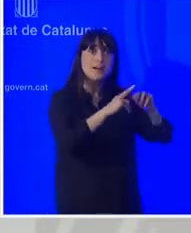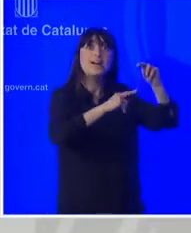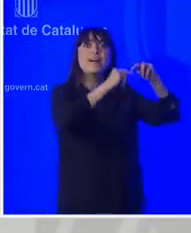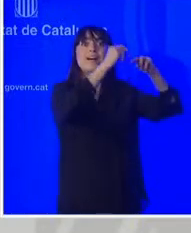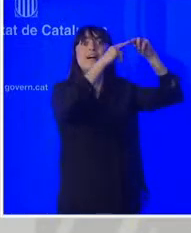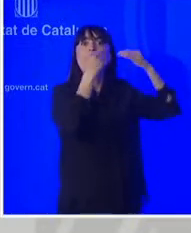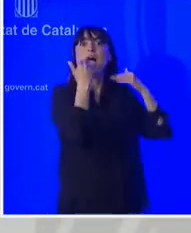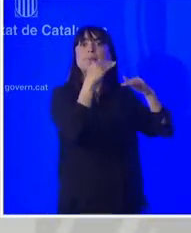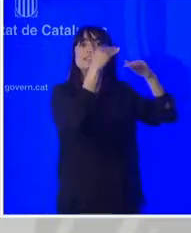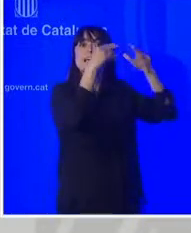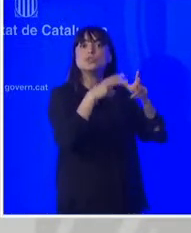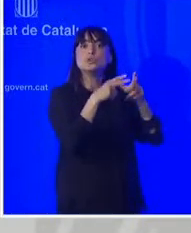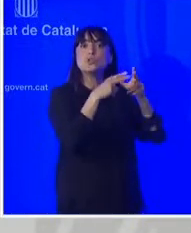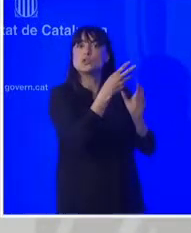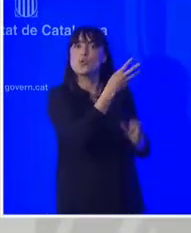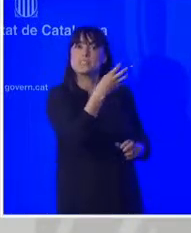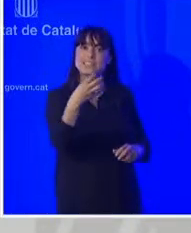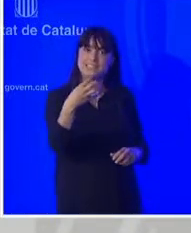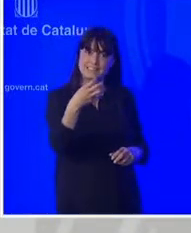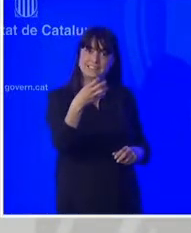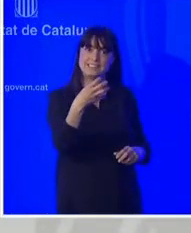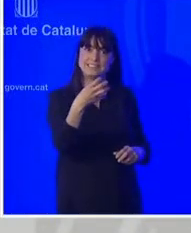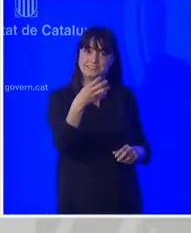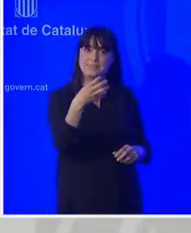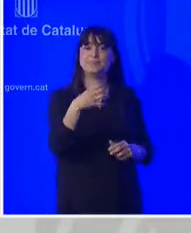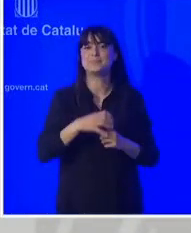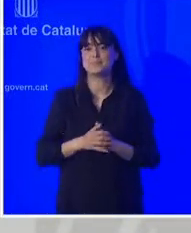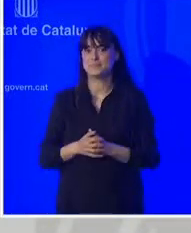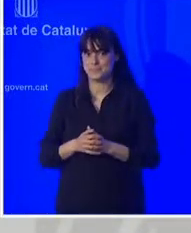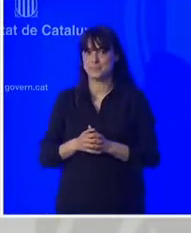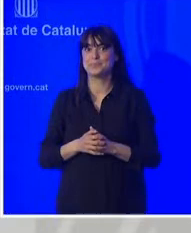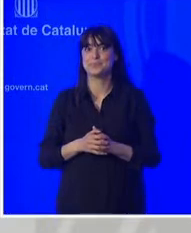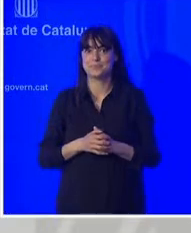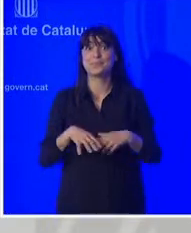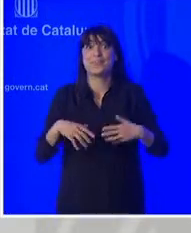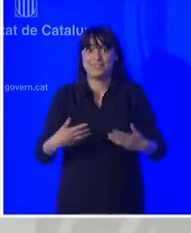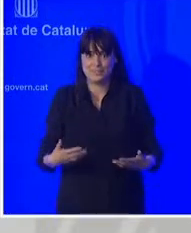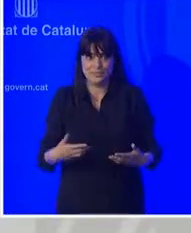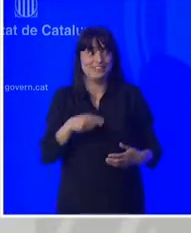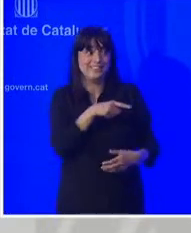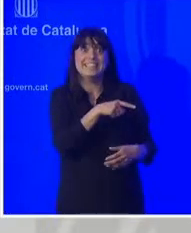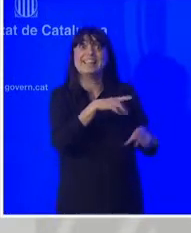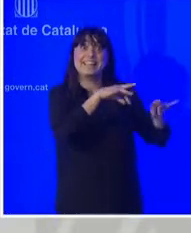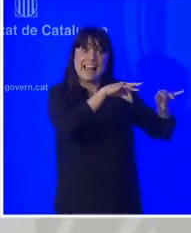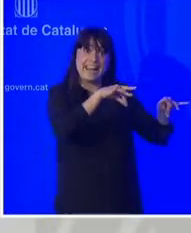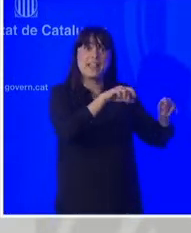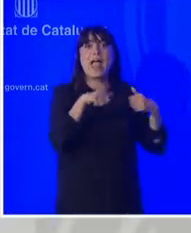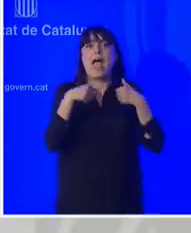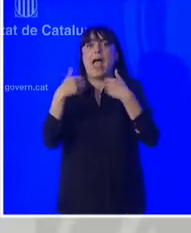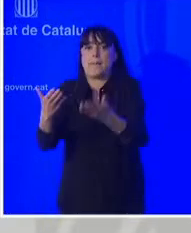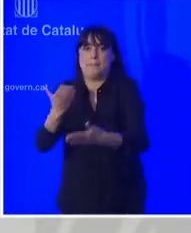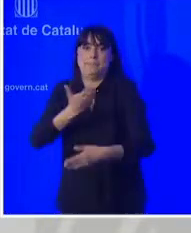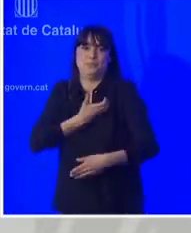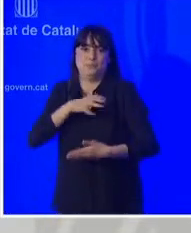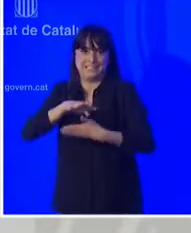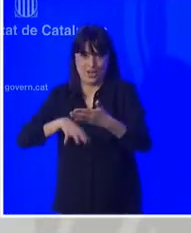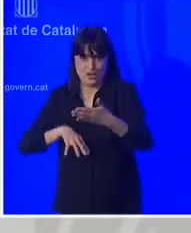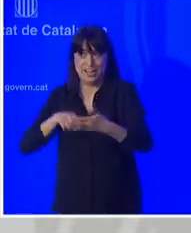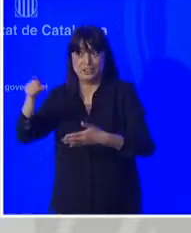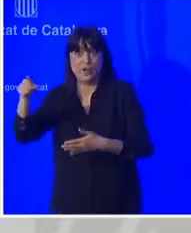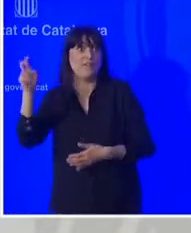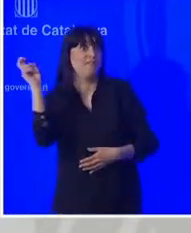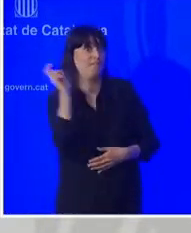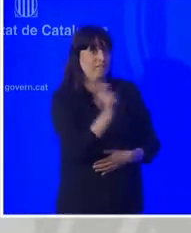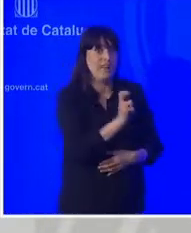En el moment en què els terrenys de la presó siguin ja de l'Ajuntament de Barcelona, s'iniciarà la construcció d'aquesta primera